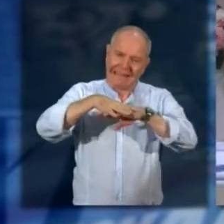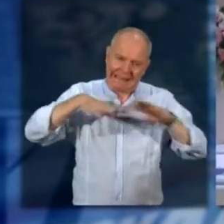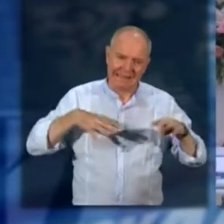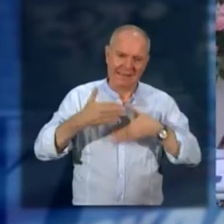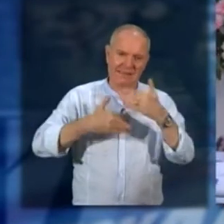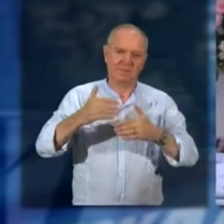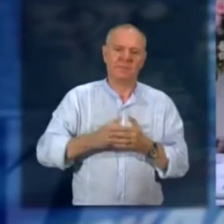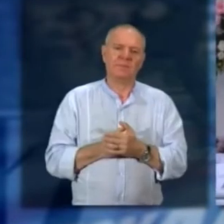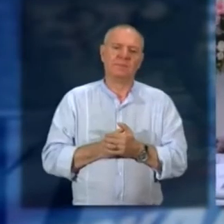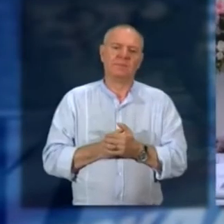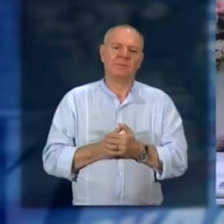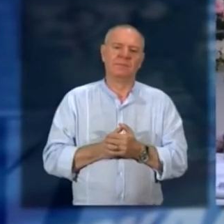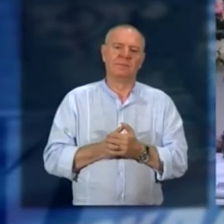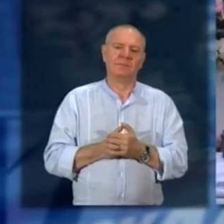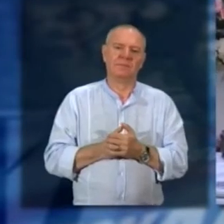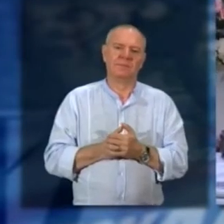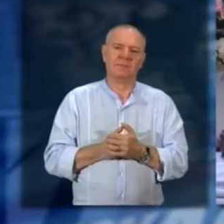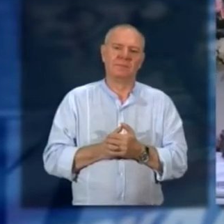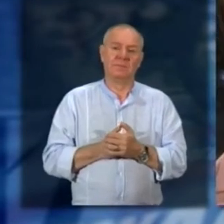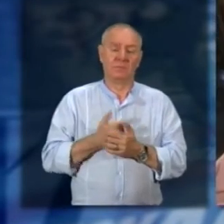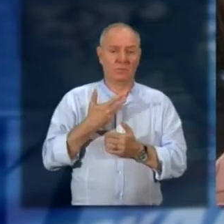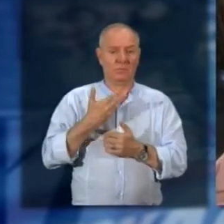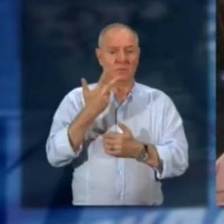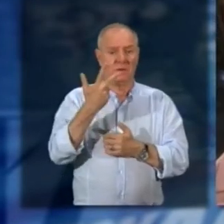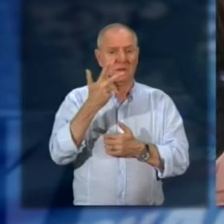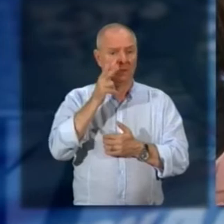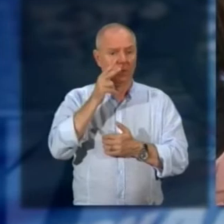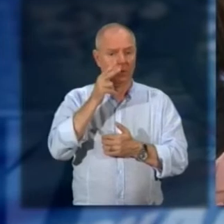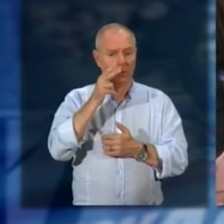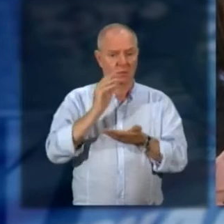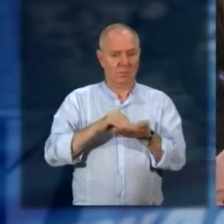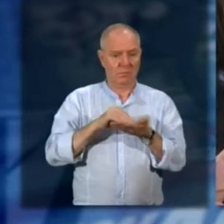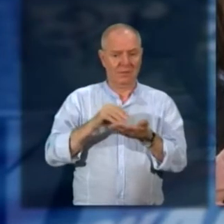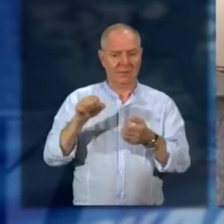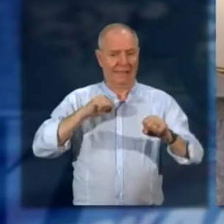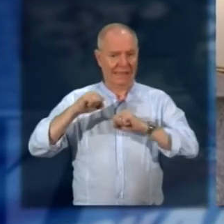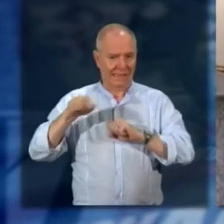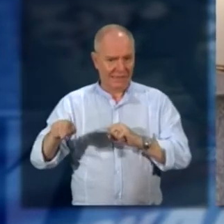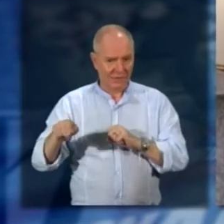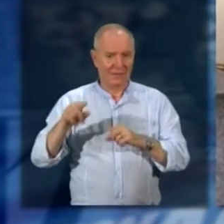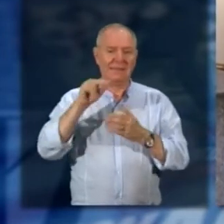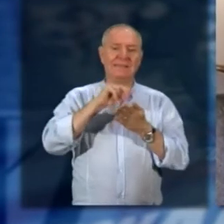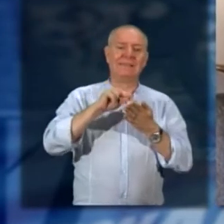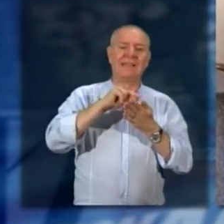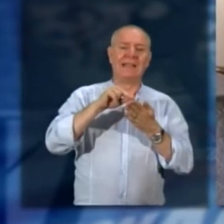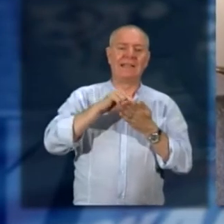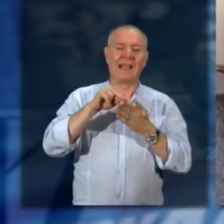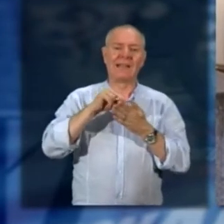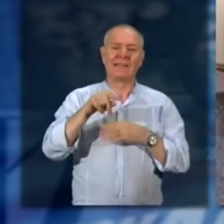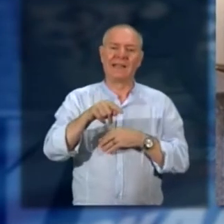E ci piace ricordarlo, hanno lavorato tre donne la direttrice Quagliaroli la segretaria della Fondazione